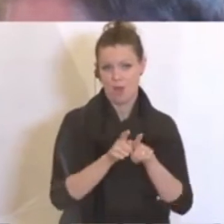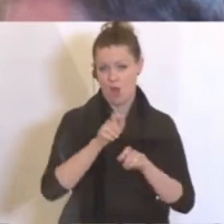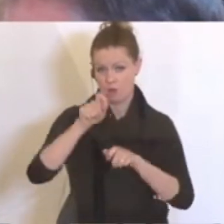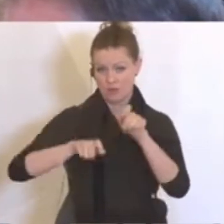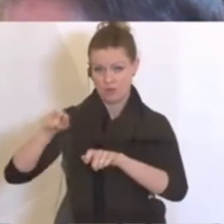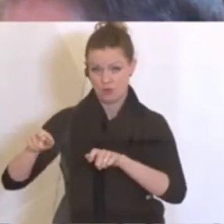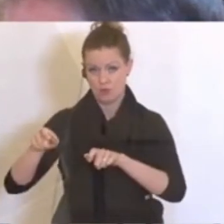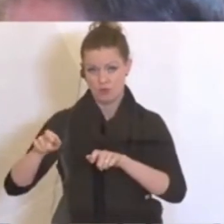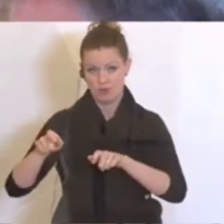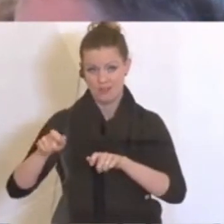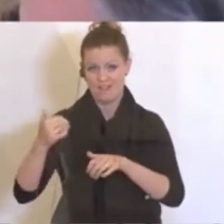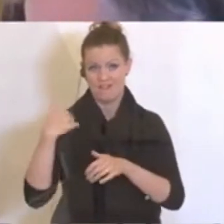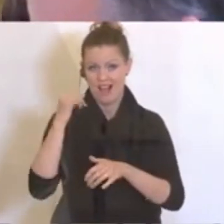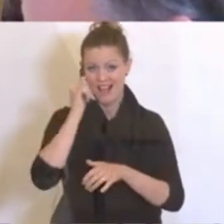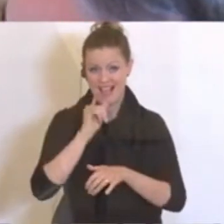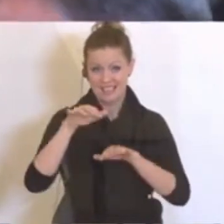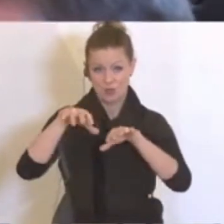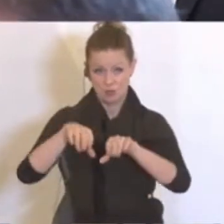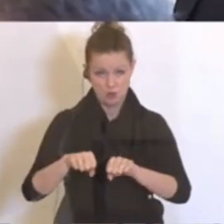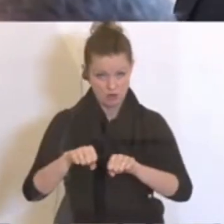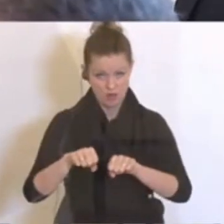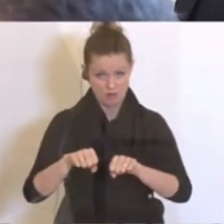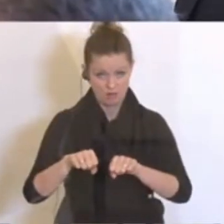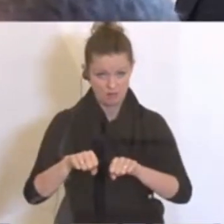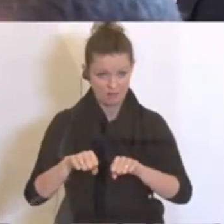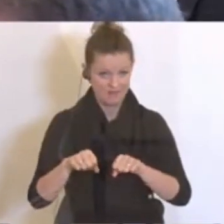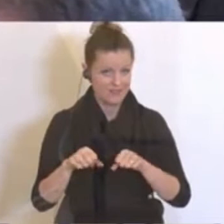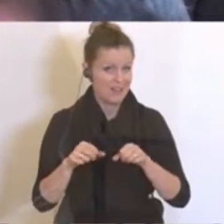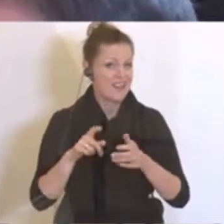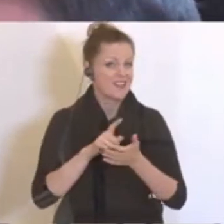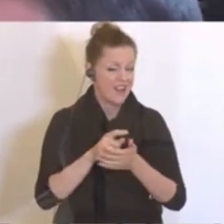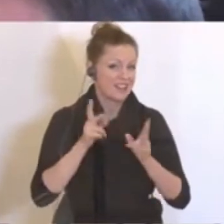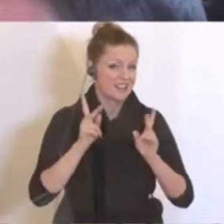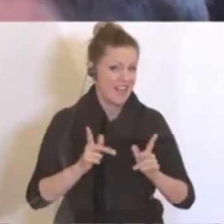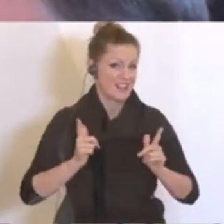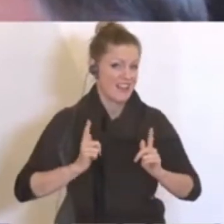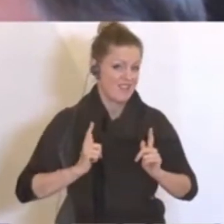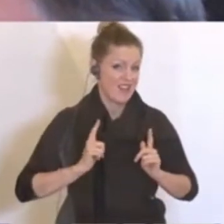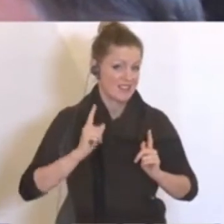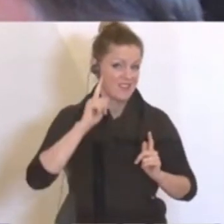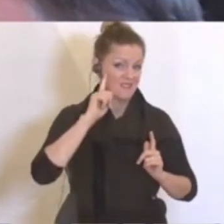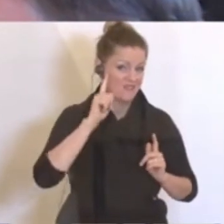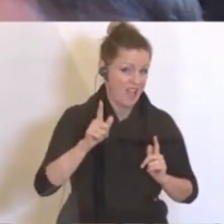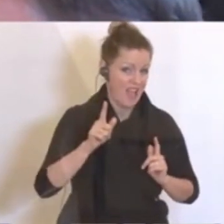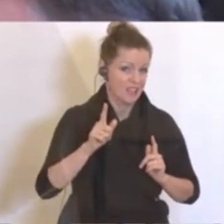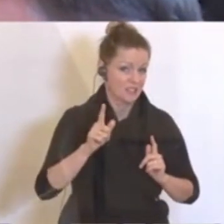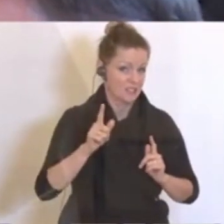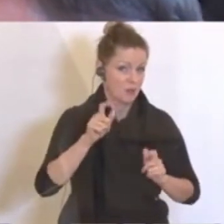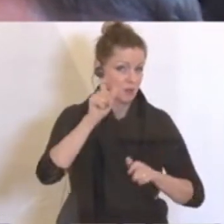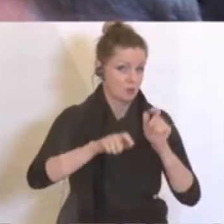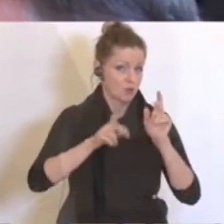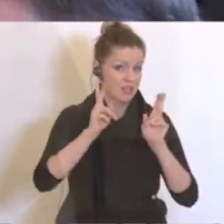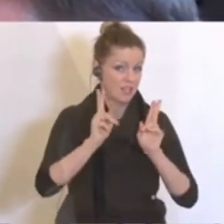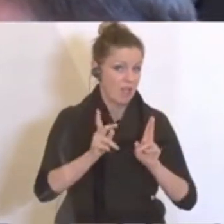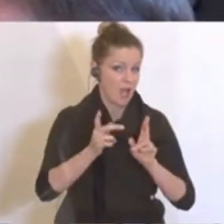die Reisen gebucht haben. Wann kann man denn da erwarten, dass man weiß, wer nach Österreich fahren kann, wer